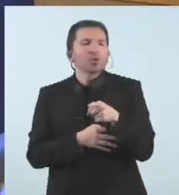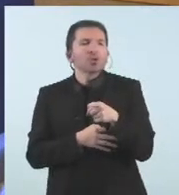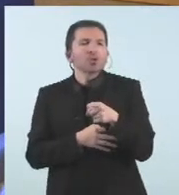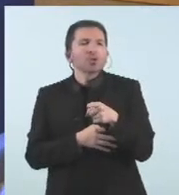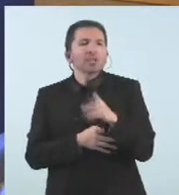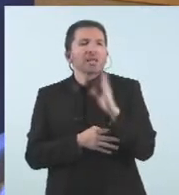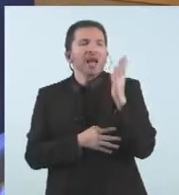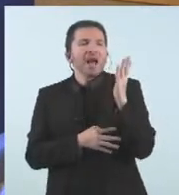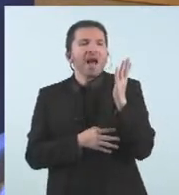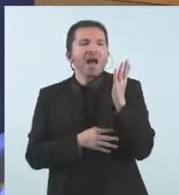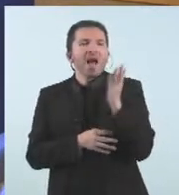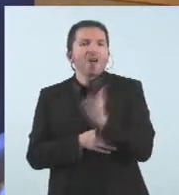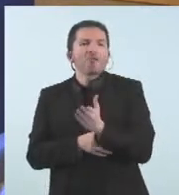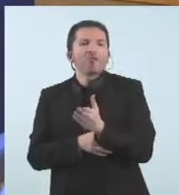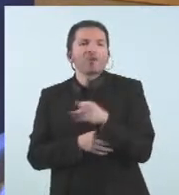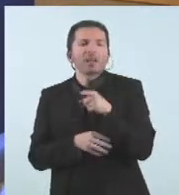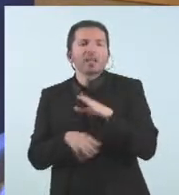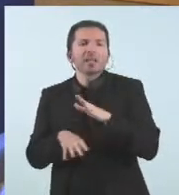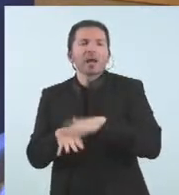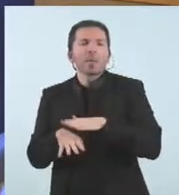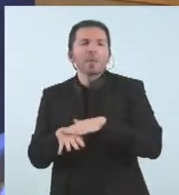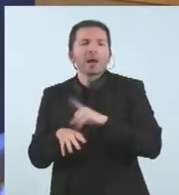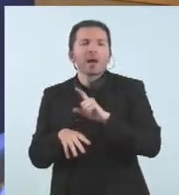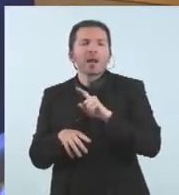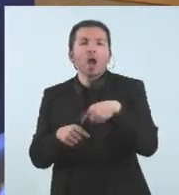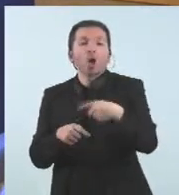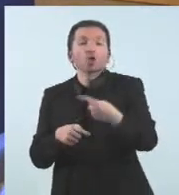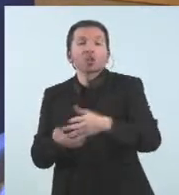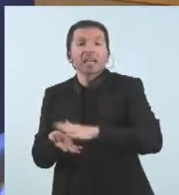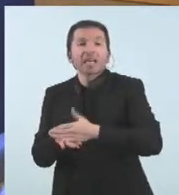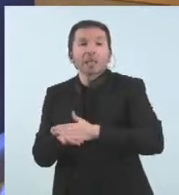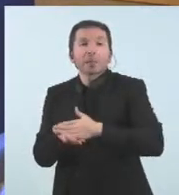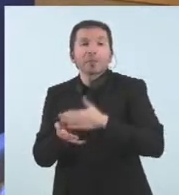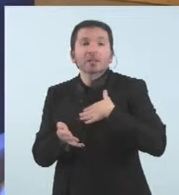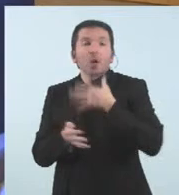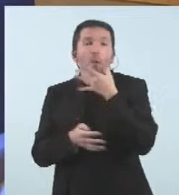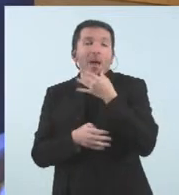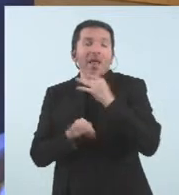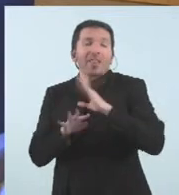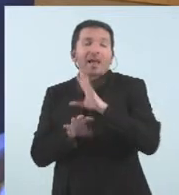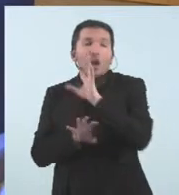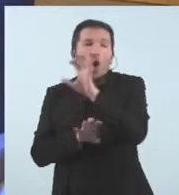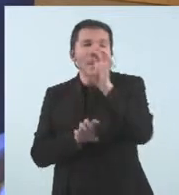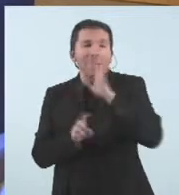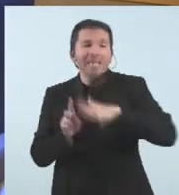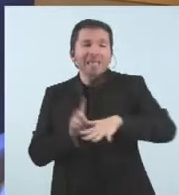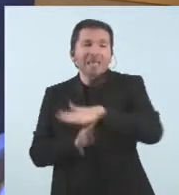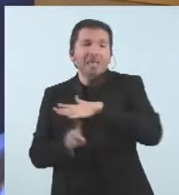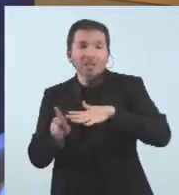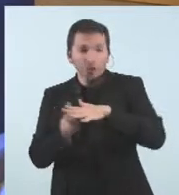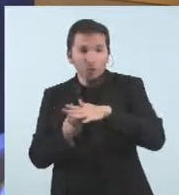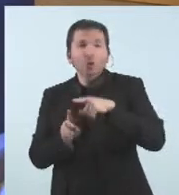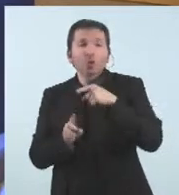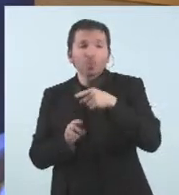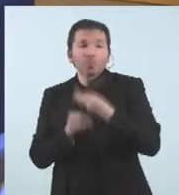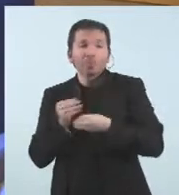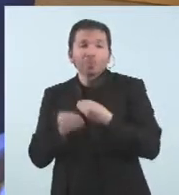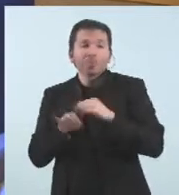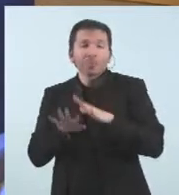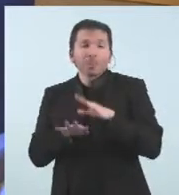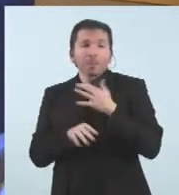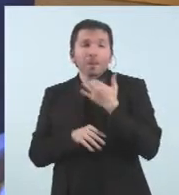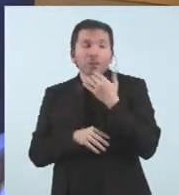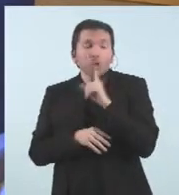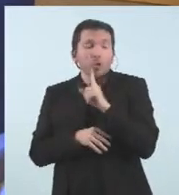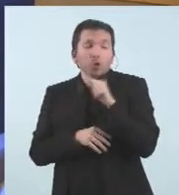sigui la tònica dels propers mesos. Sembla que als països de l'entorn ho serà. No sé si a